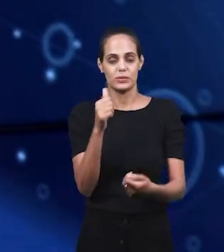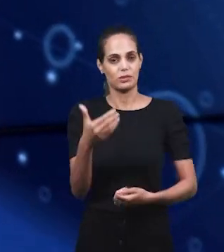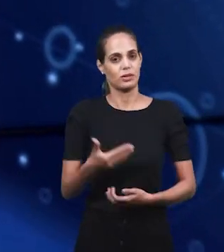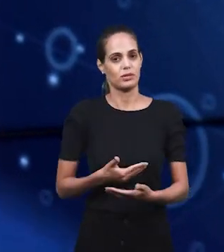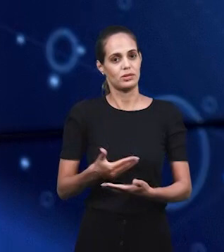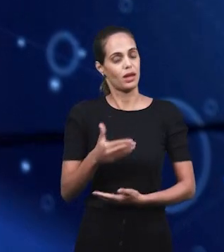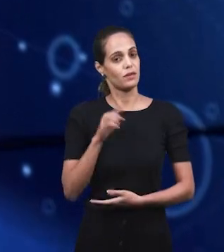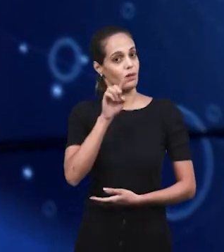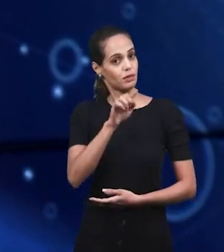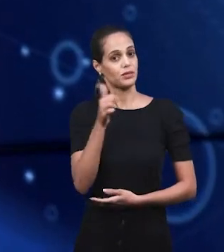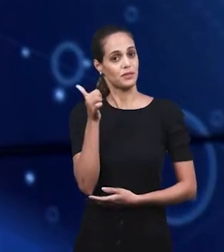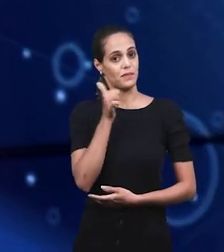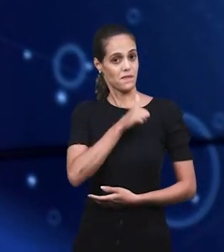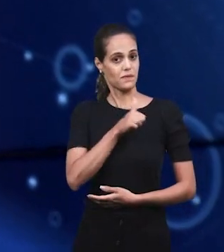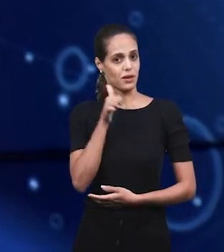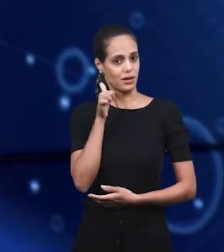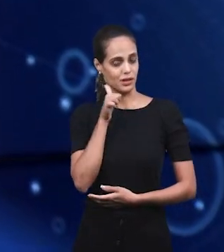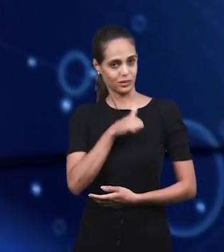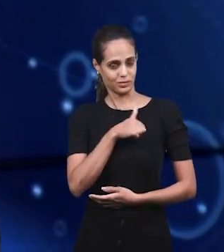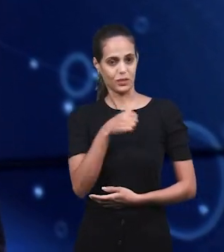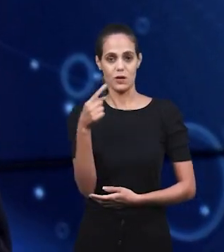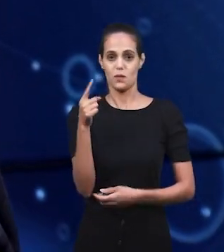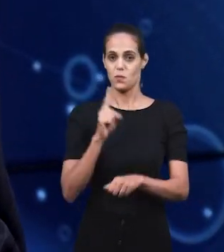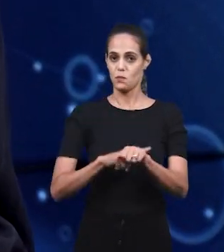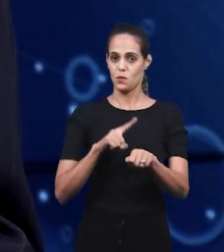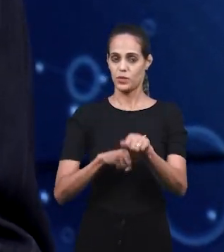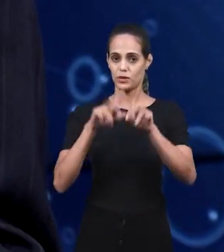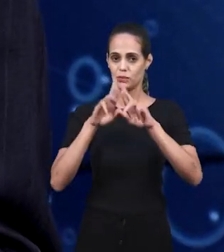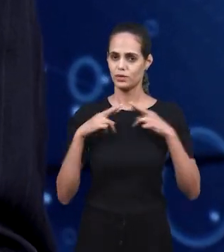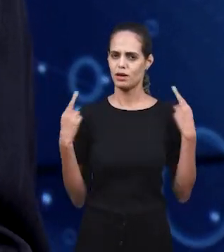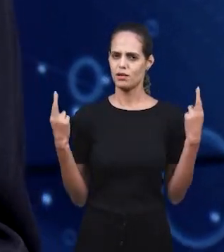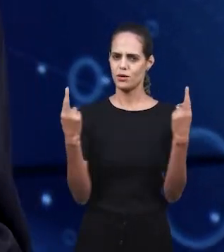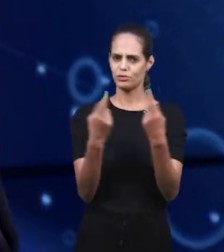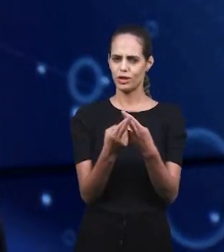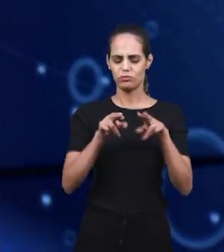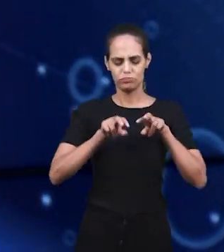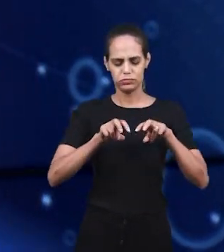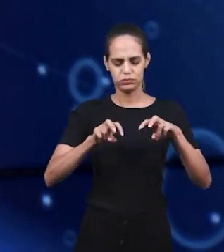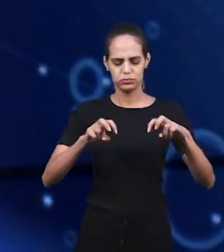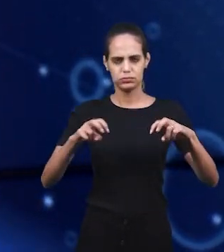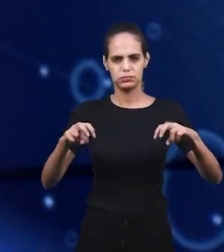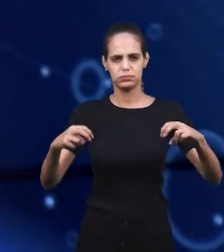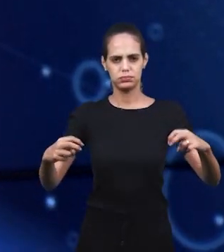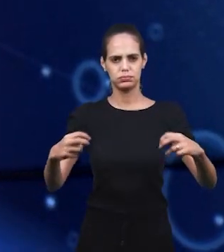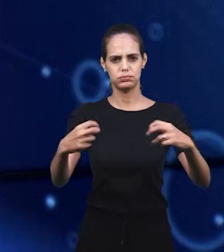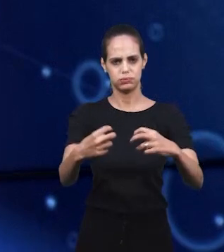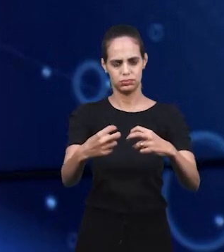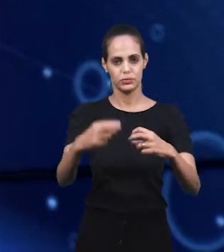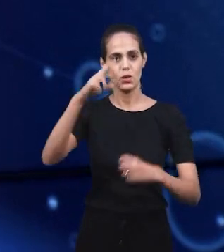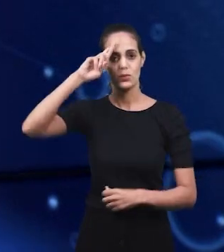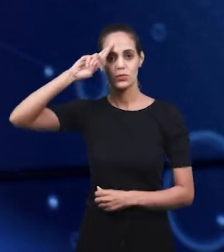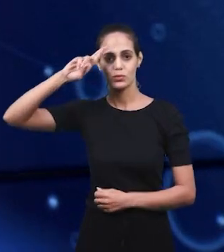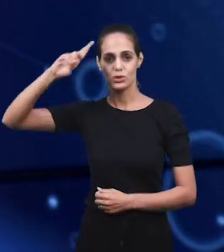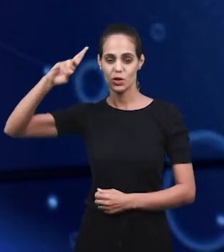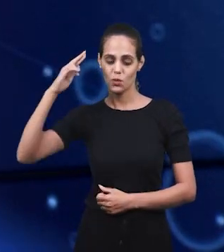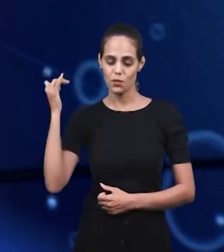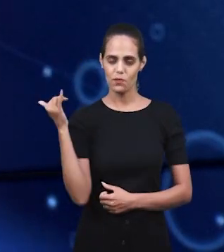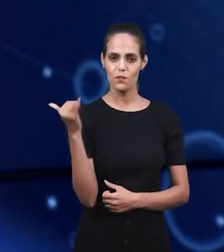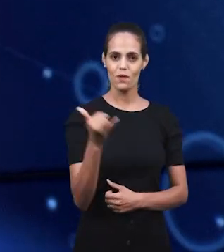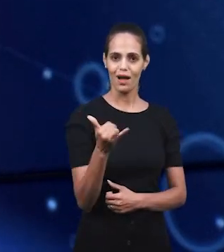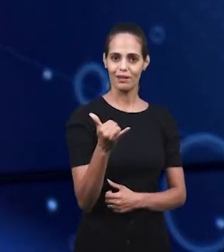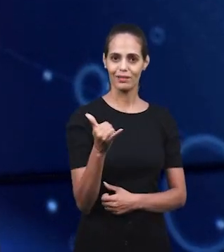и она говорит, что во время собрания Господь приводит сестер к